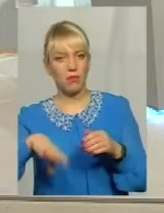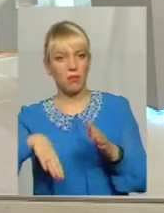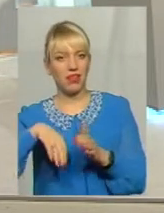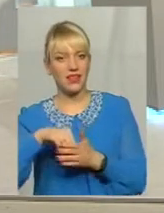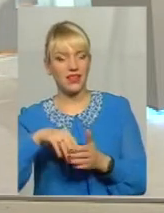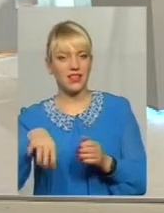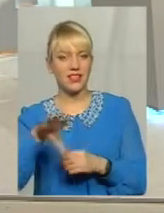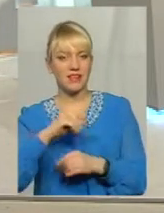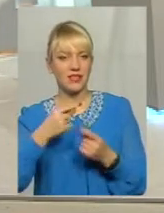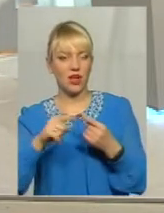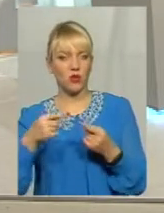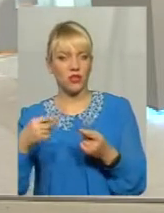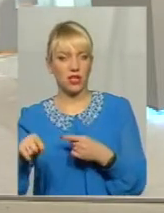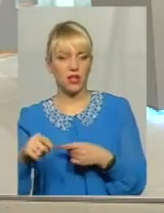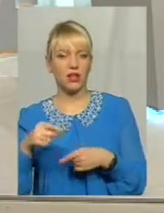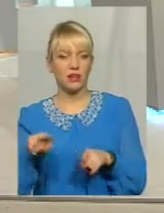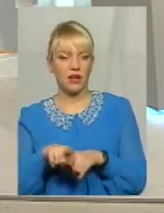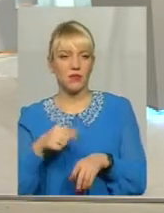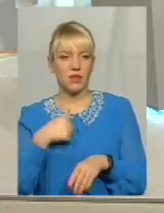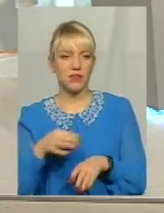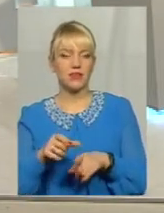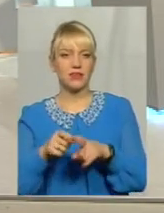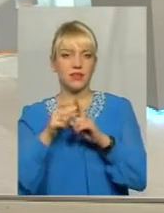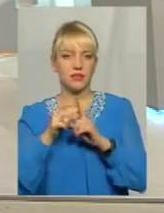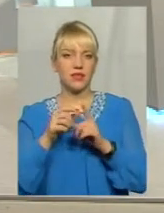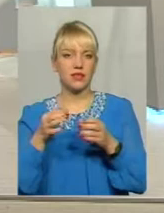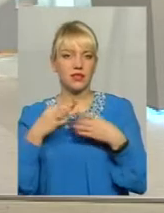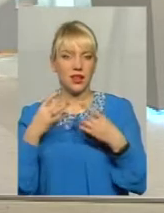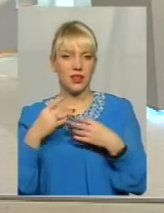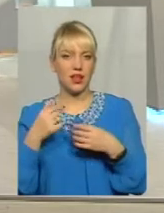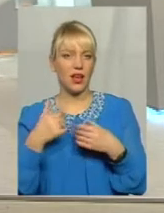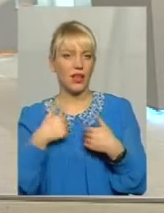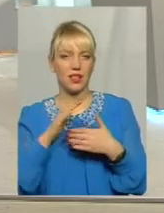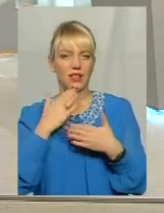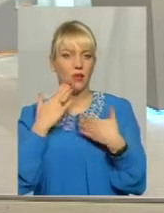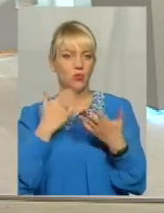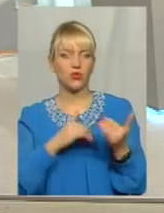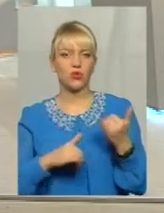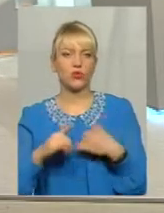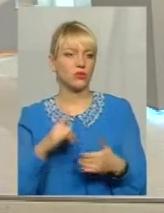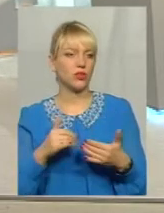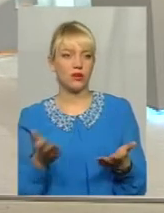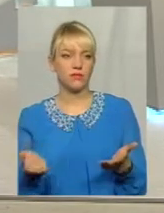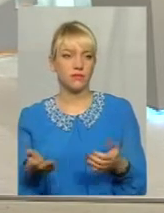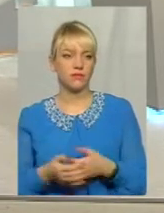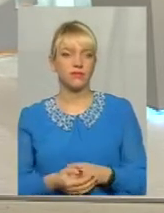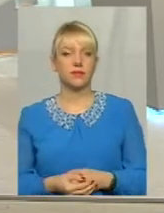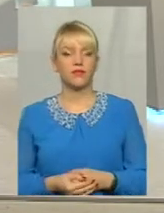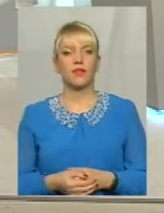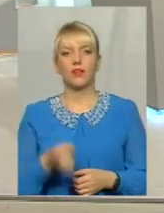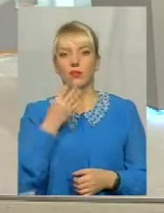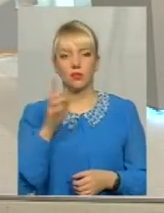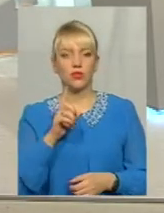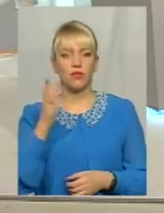так мені сказали. Чи правильно це зробила Андрій Іванович? Ні. Я не обращалась нікуди. Добре пані, що ви